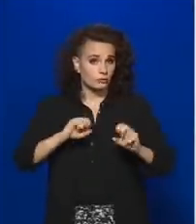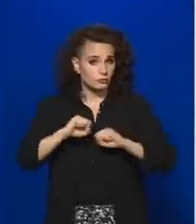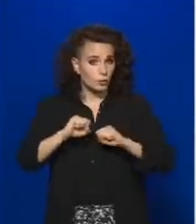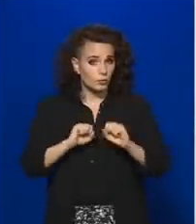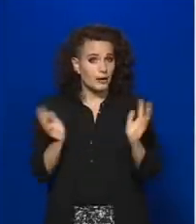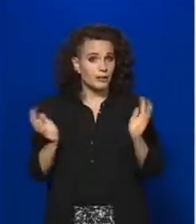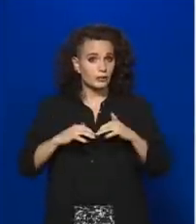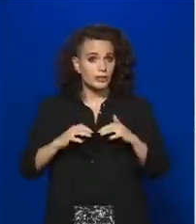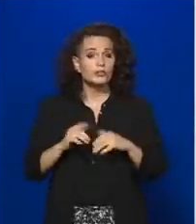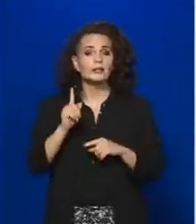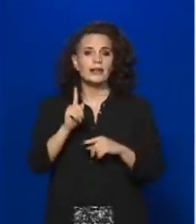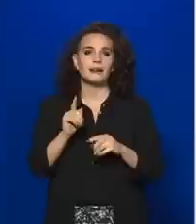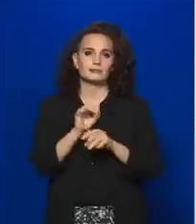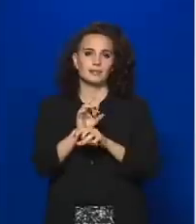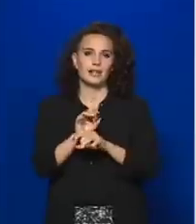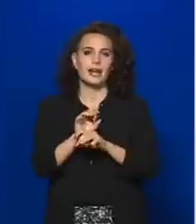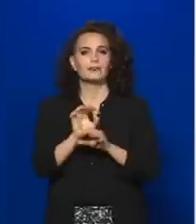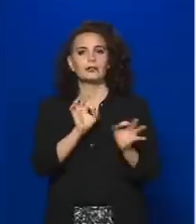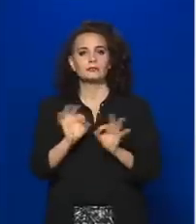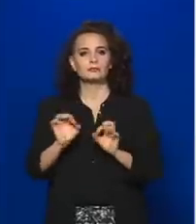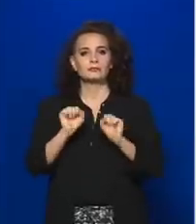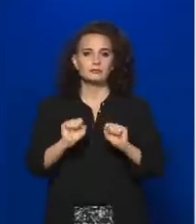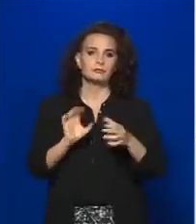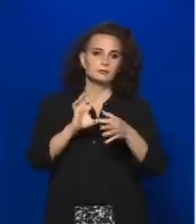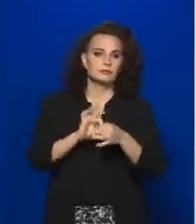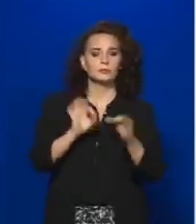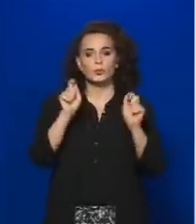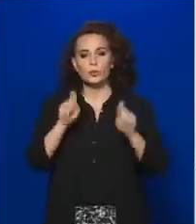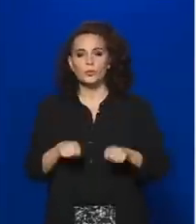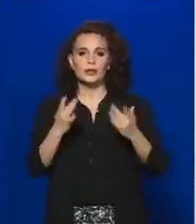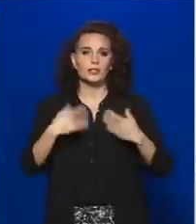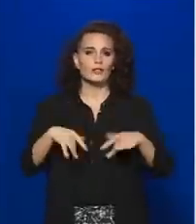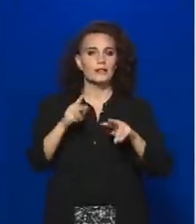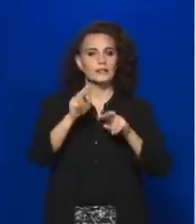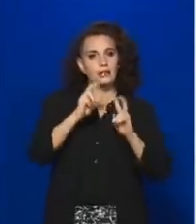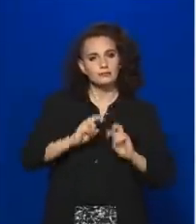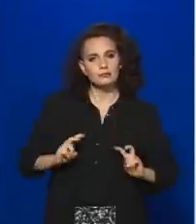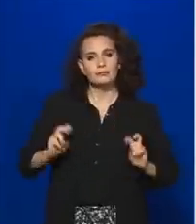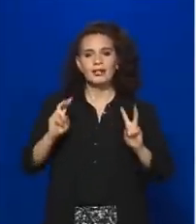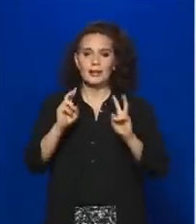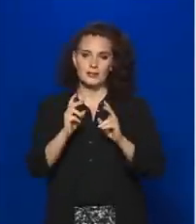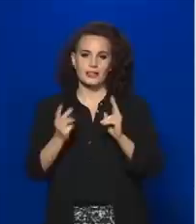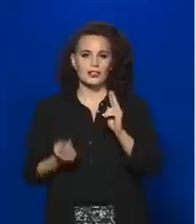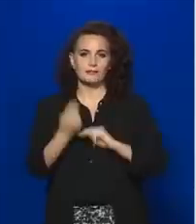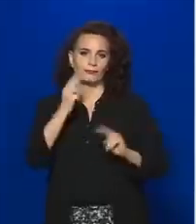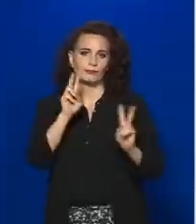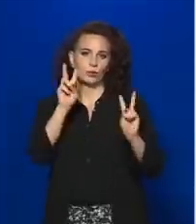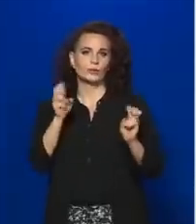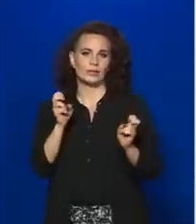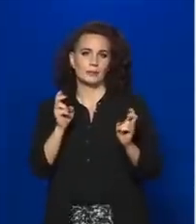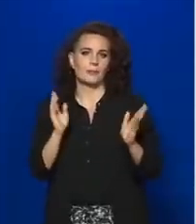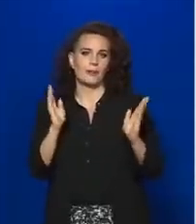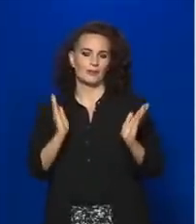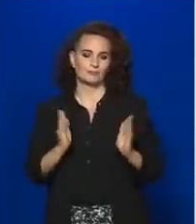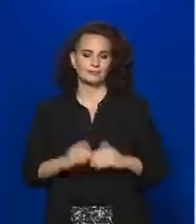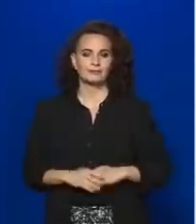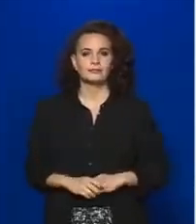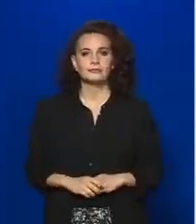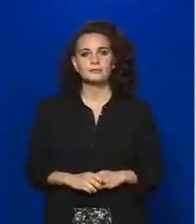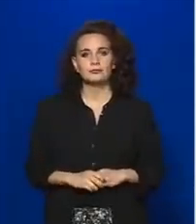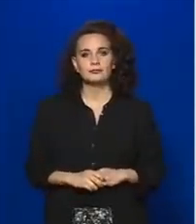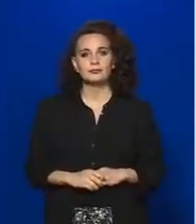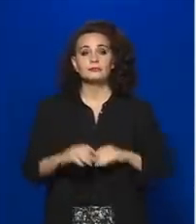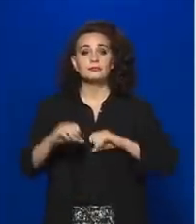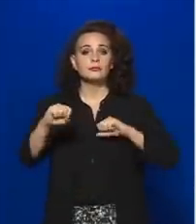járványügyi védekezéssel kapcsolatos döntések, helyzetelemzések töltik ki a kormányülések jelentős részét. A kormánya